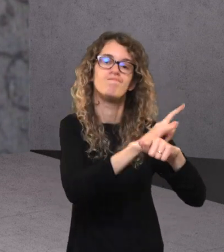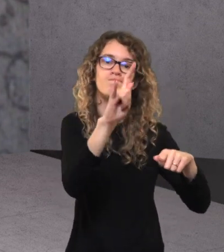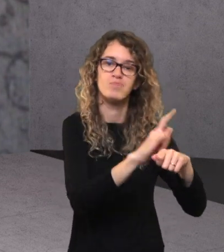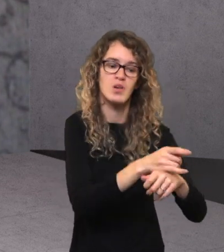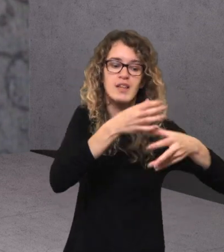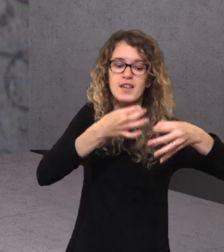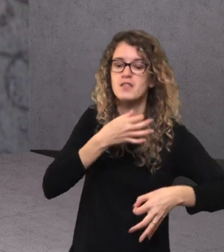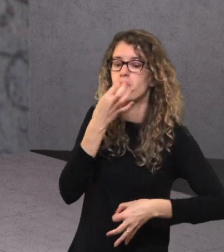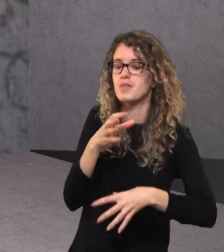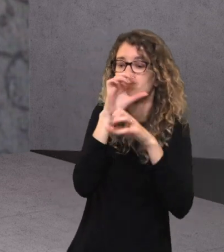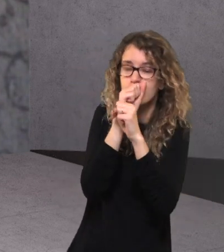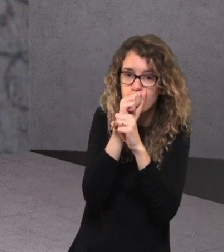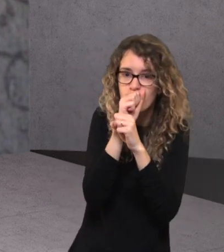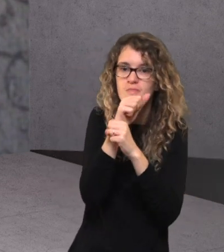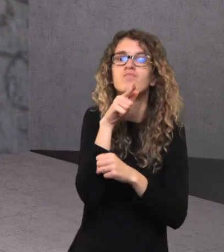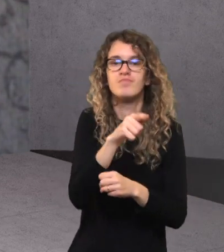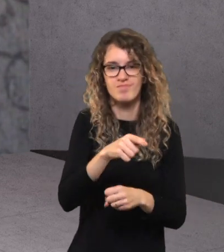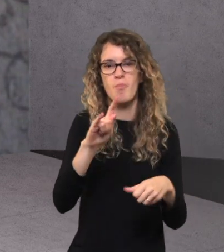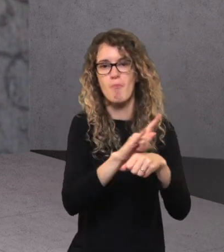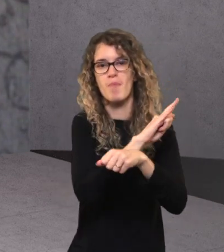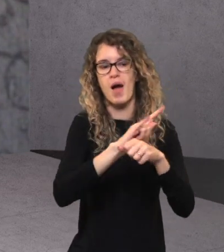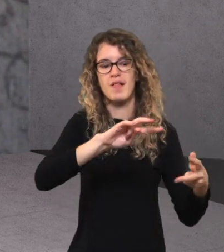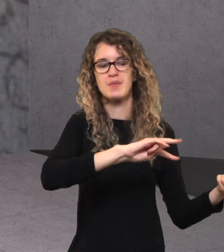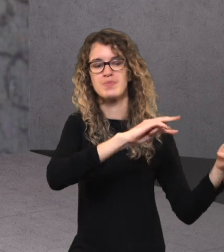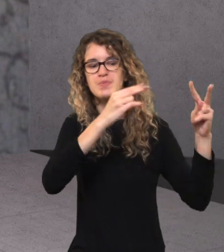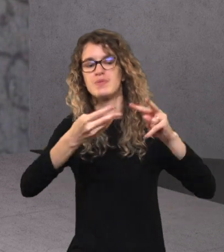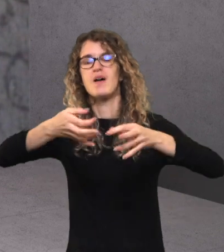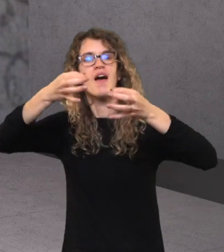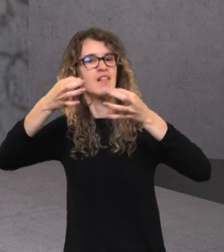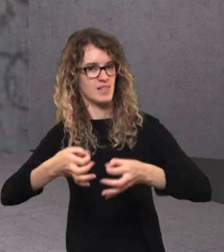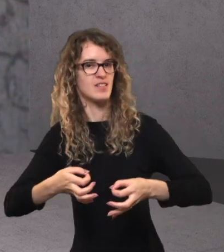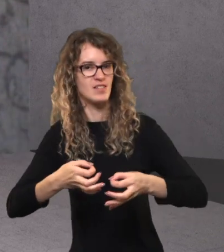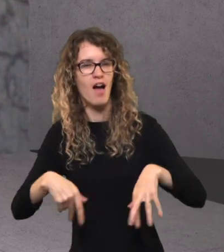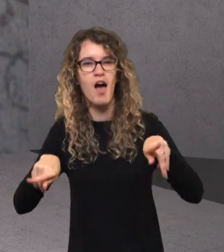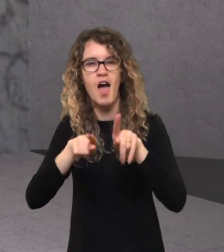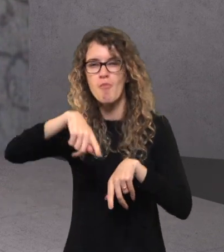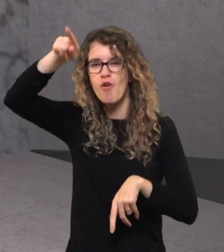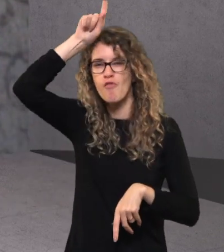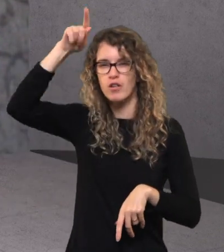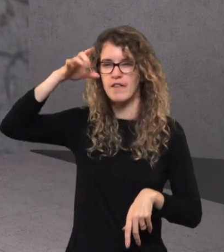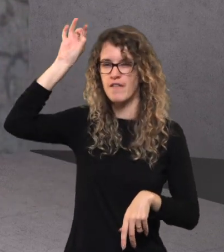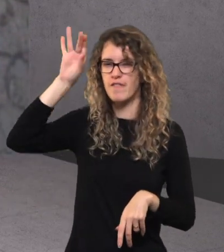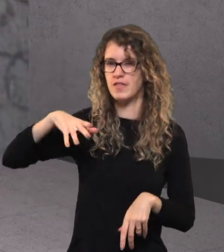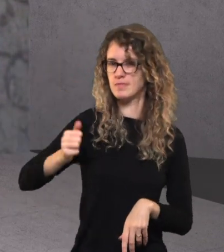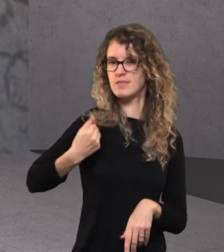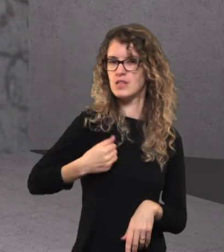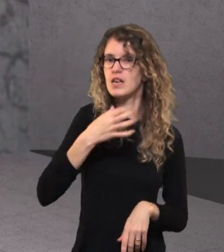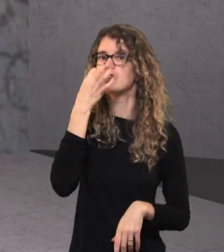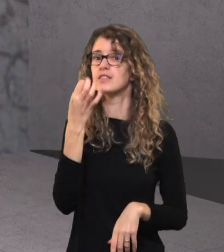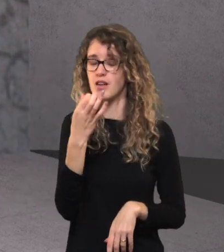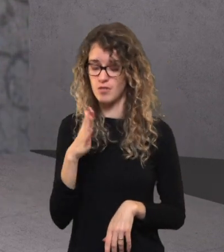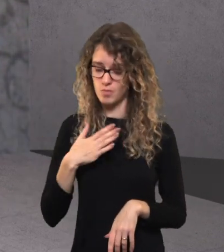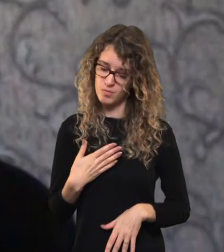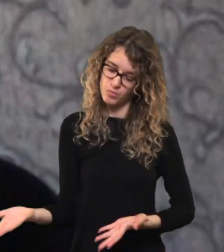ir niekas negali ištarti tieso žodžio, tada melas tam patisa. Kai, kad sakė Gevlesas, suteikite man visų masinės